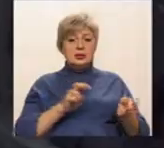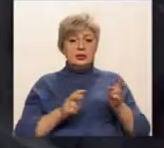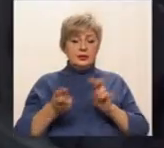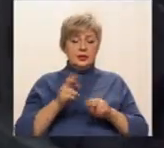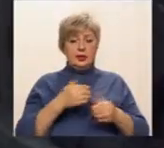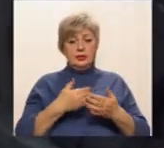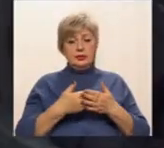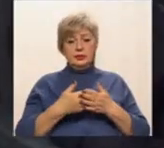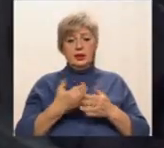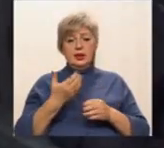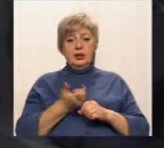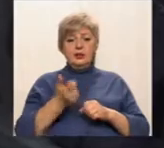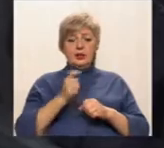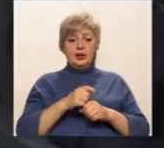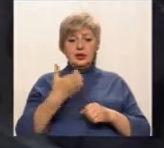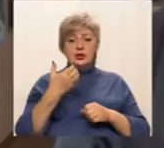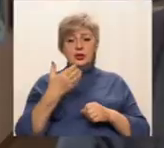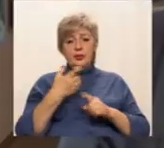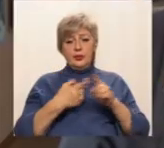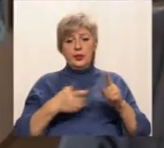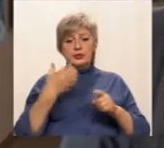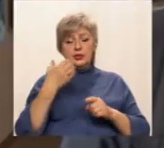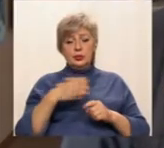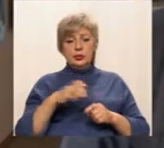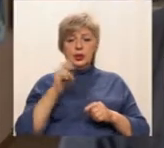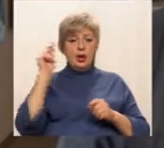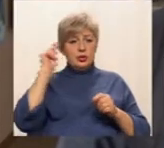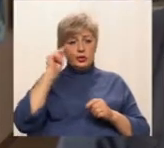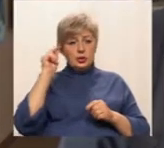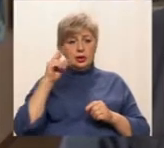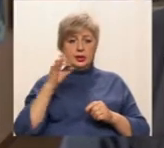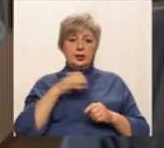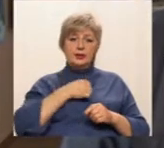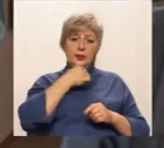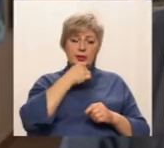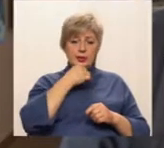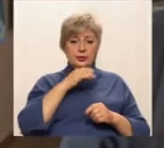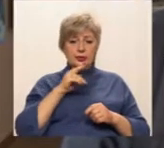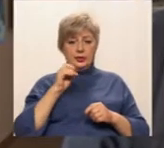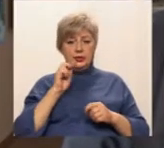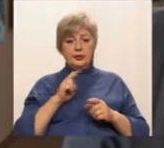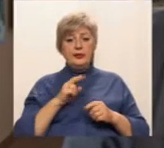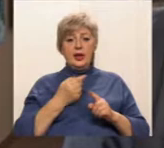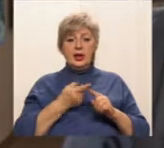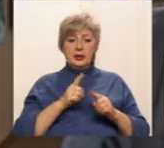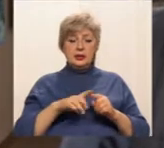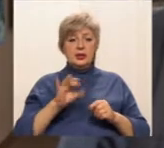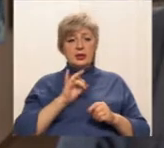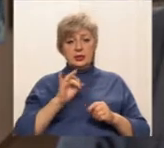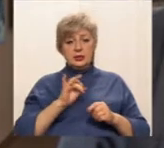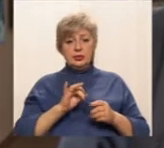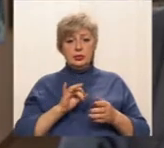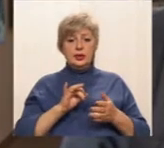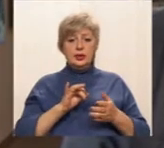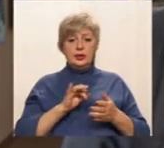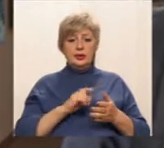підрахунками більше півсотні школярів та студентів. Це історія, і вони мають право бути